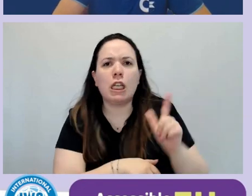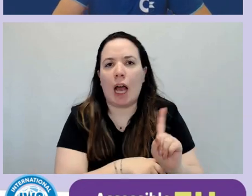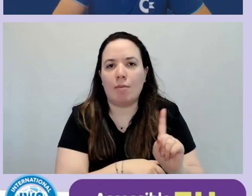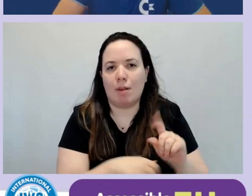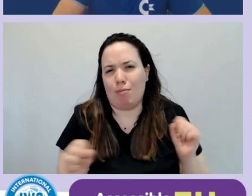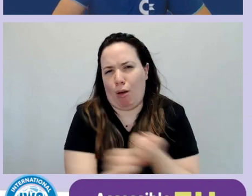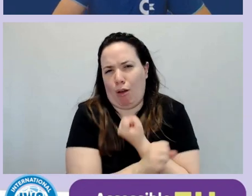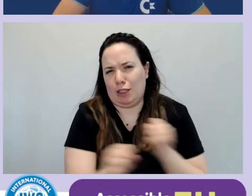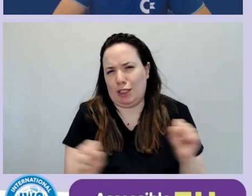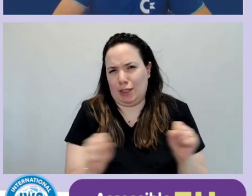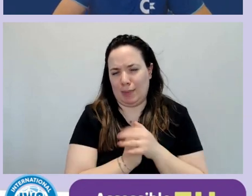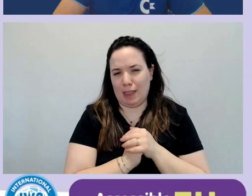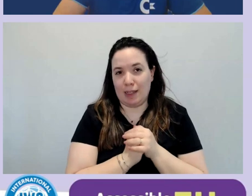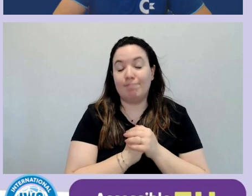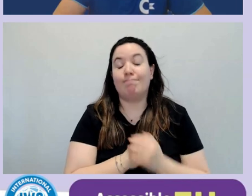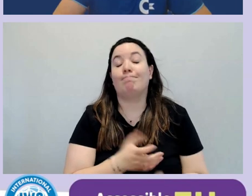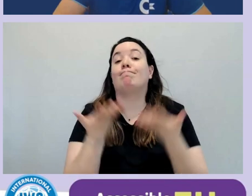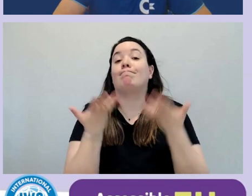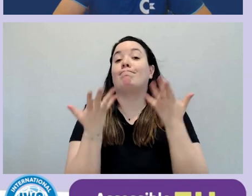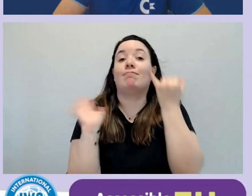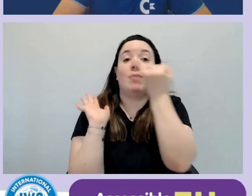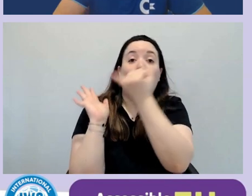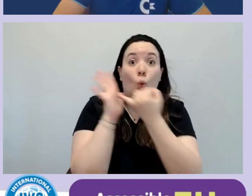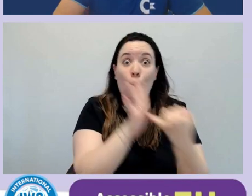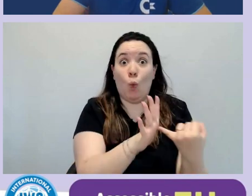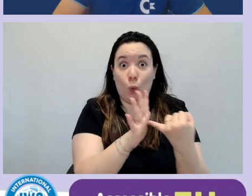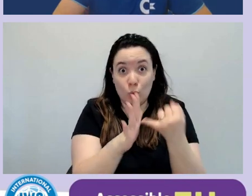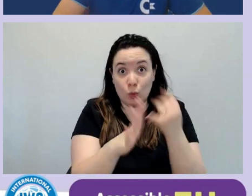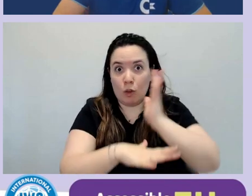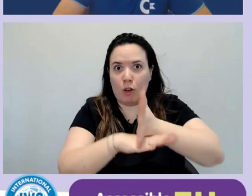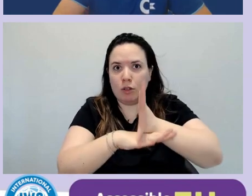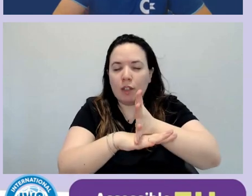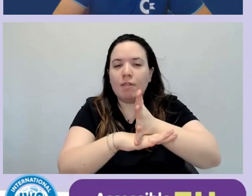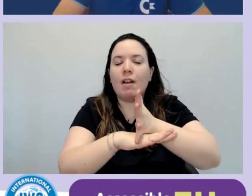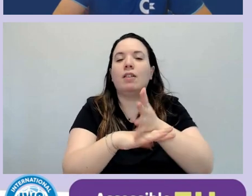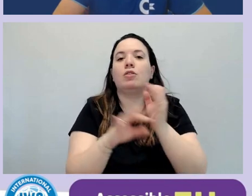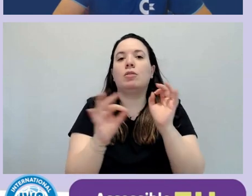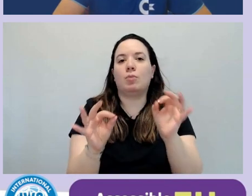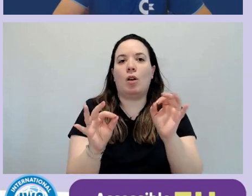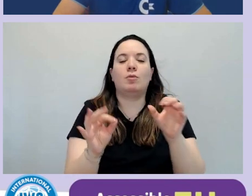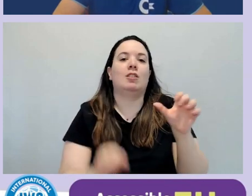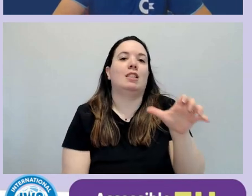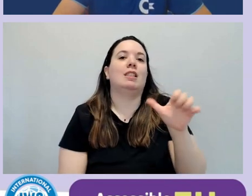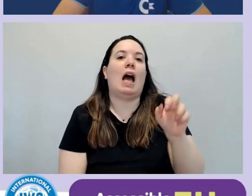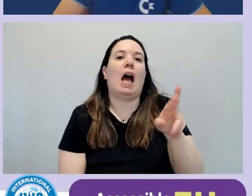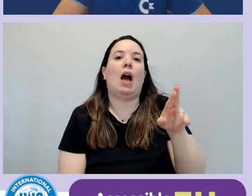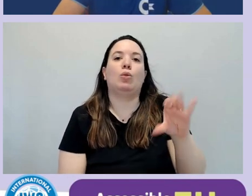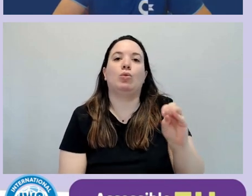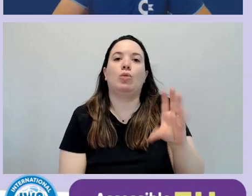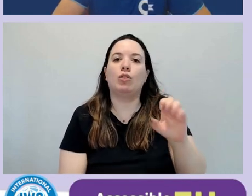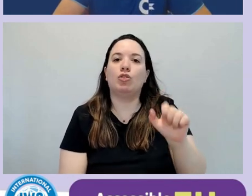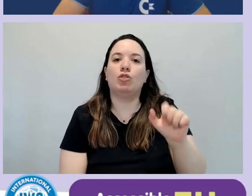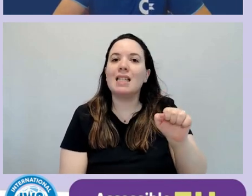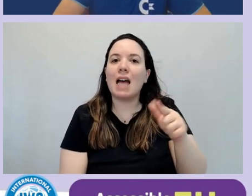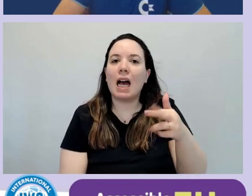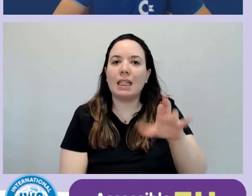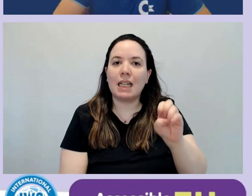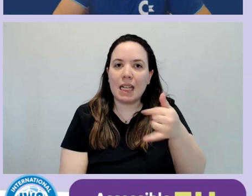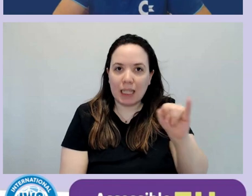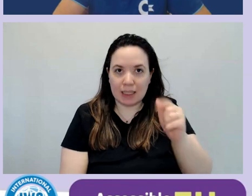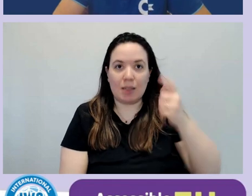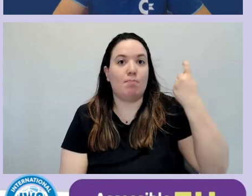E in conclusione del giro di interventi ci sarà Sauro Cesaretti, presidente di Accessibility Days, che